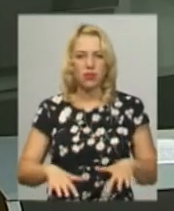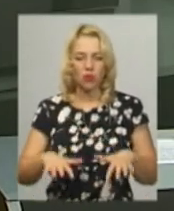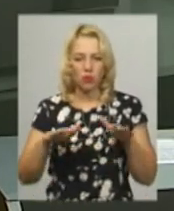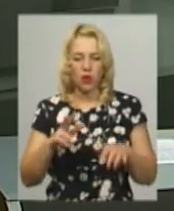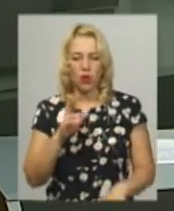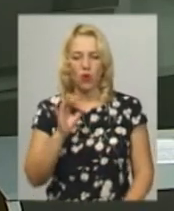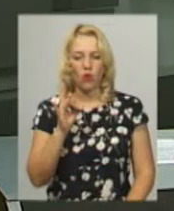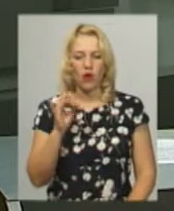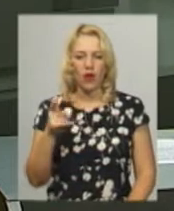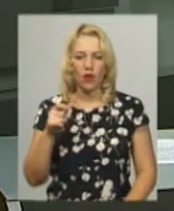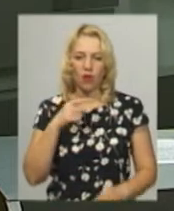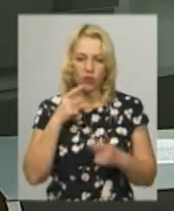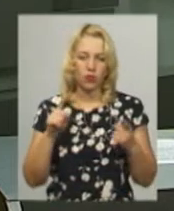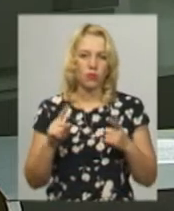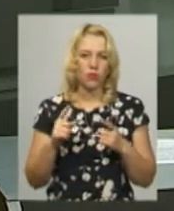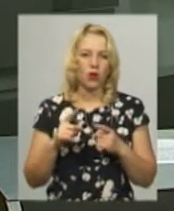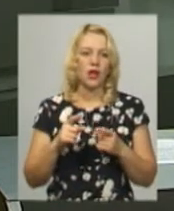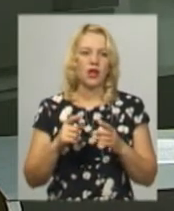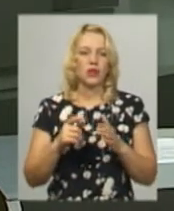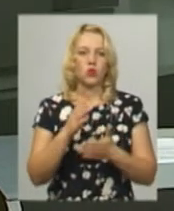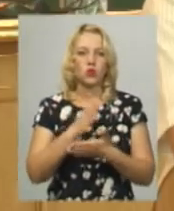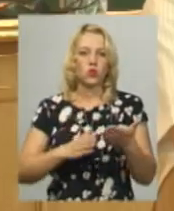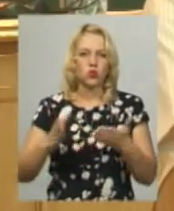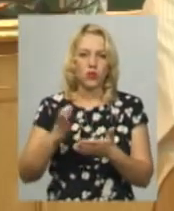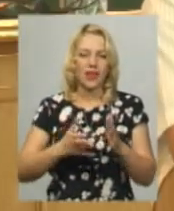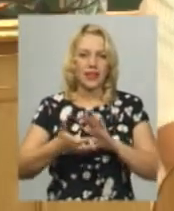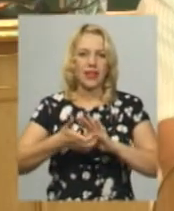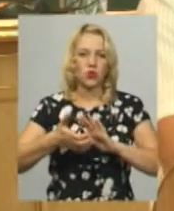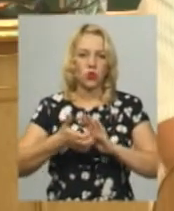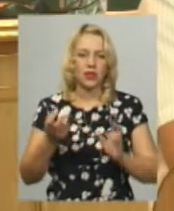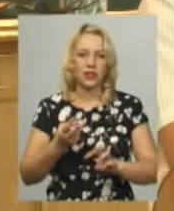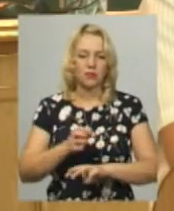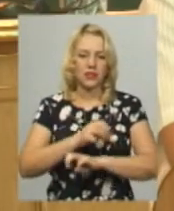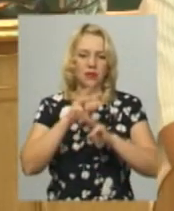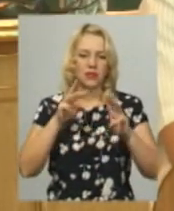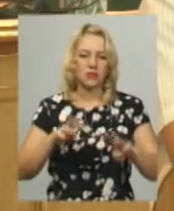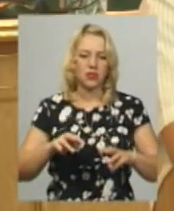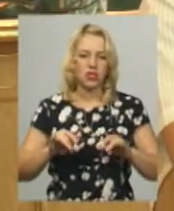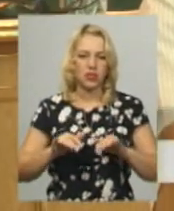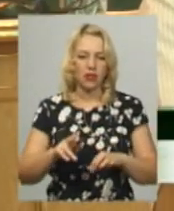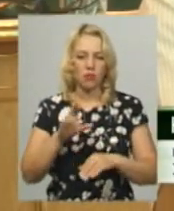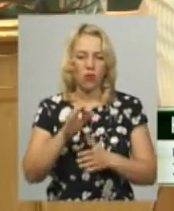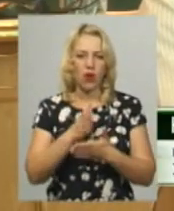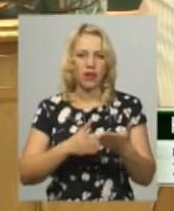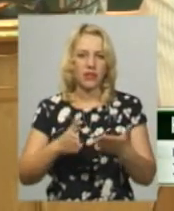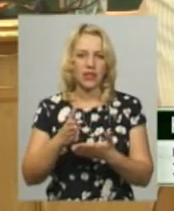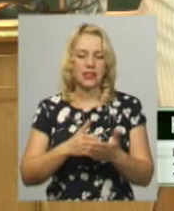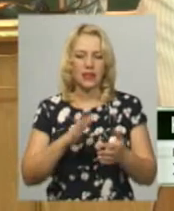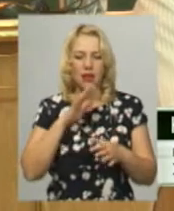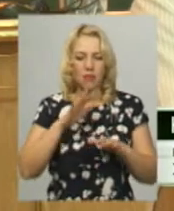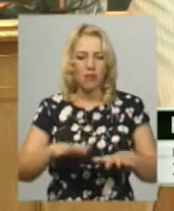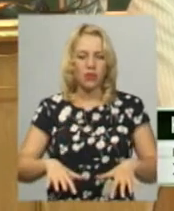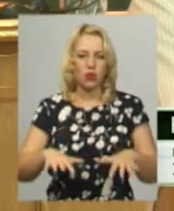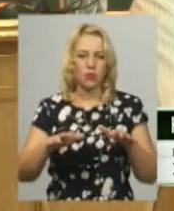Корева пропонує усунути ряд недоліків. Забезпечити завершення заходів по ліквідації підтоплень,